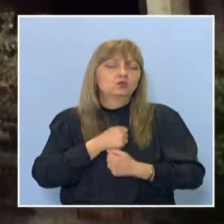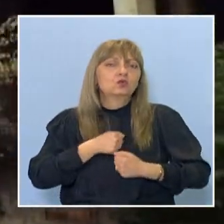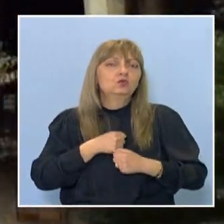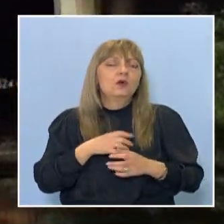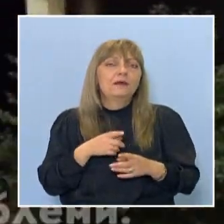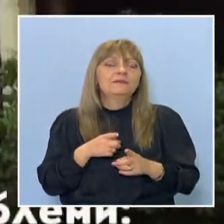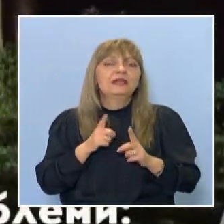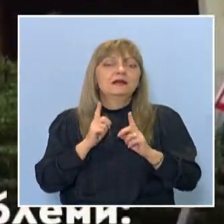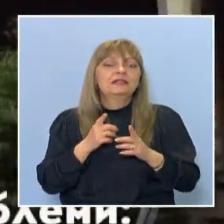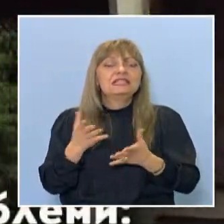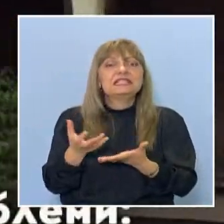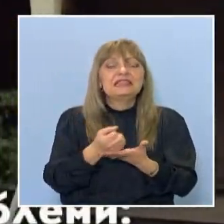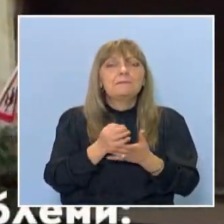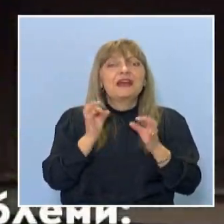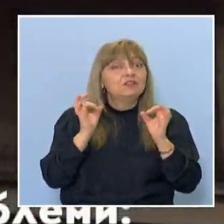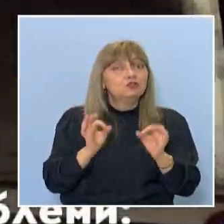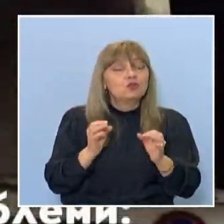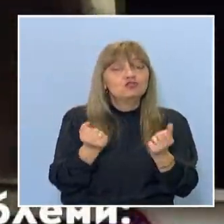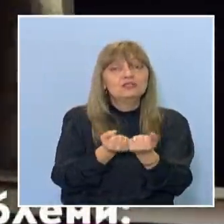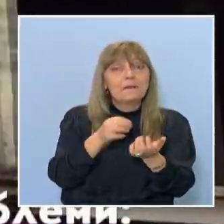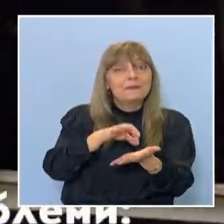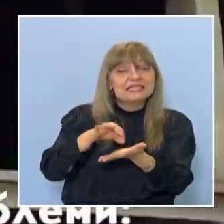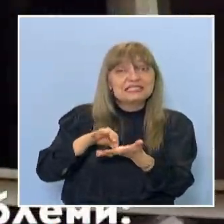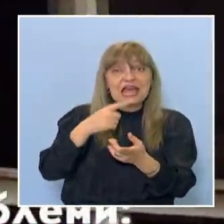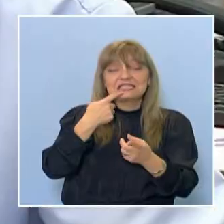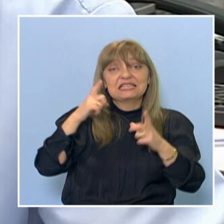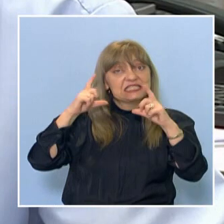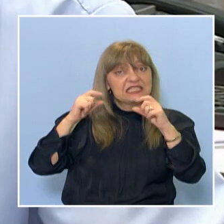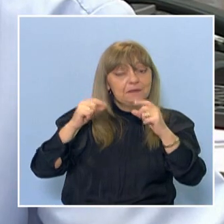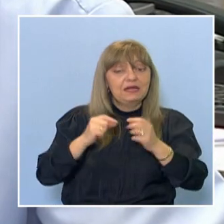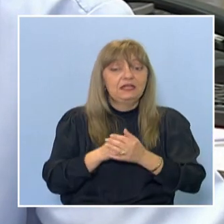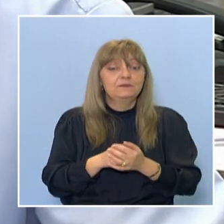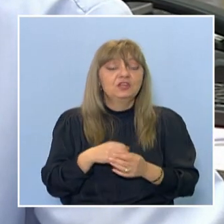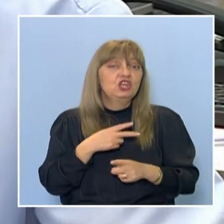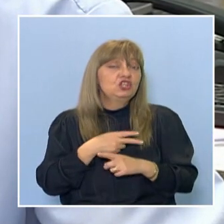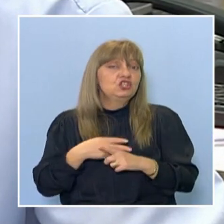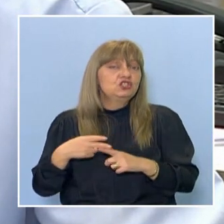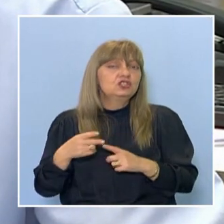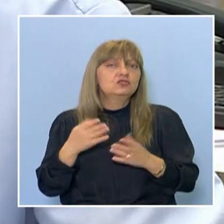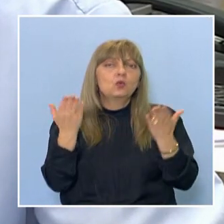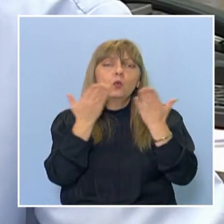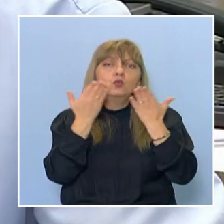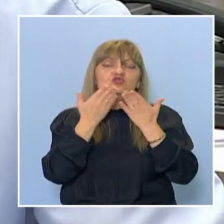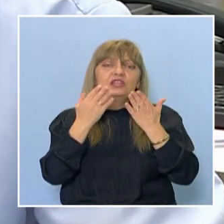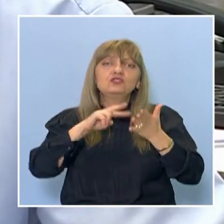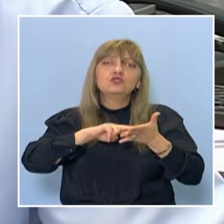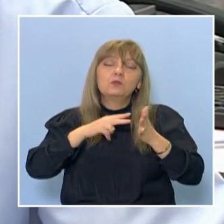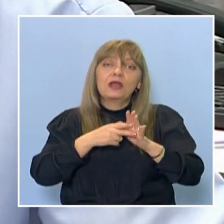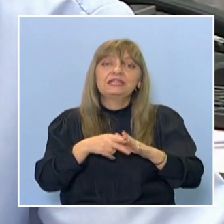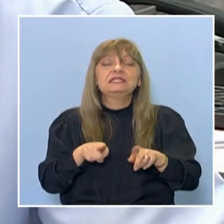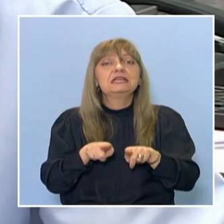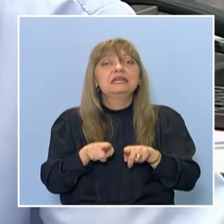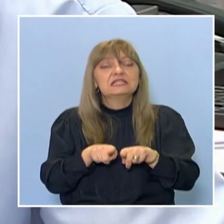правилните локации за снимане, да се подбере точен материал, информация. Чисто училищи проекти съм правил по подобни теми.